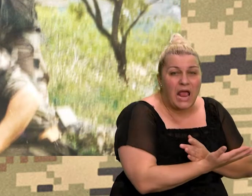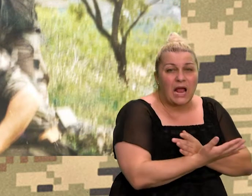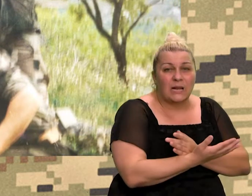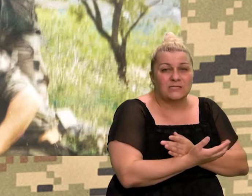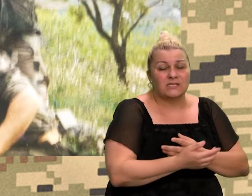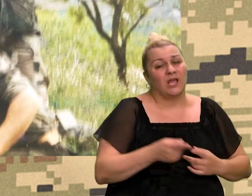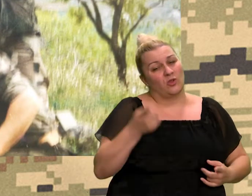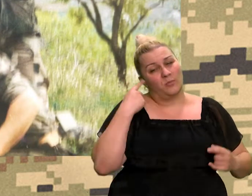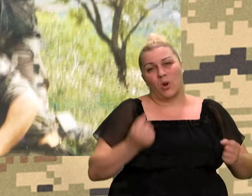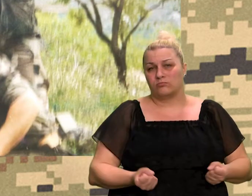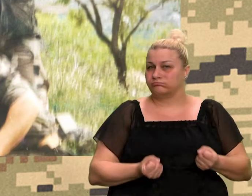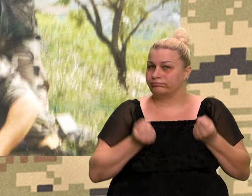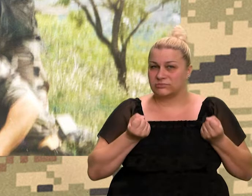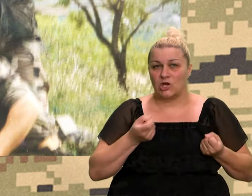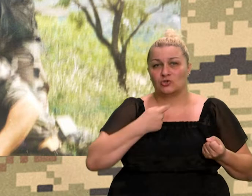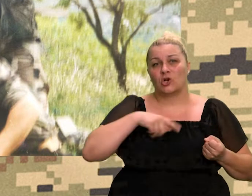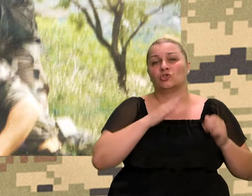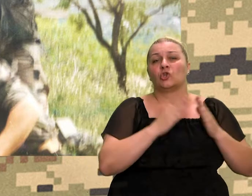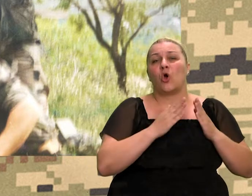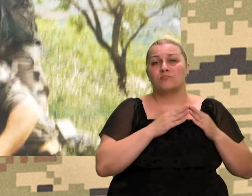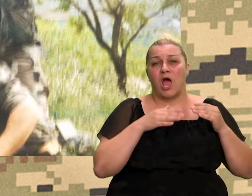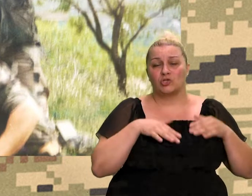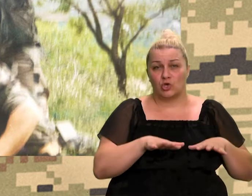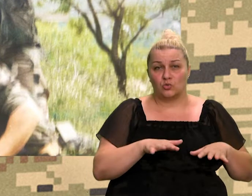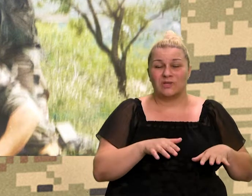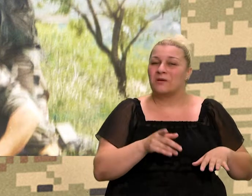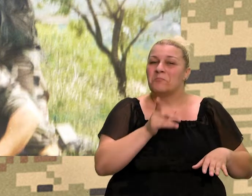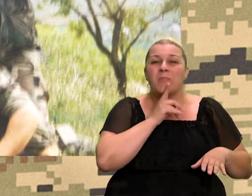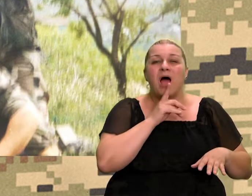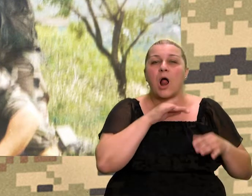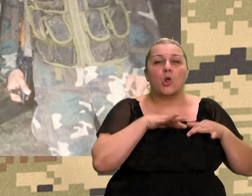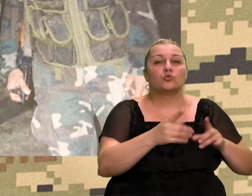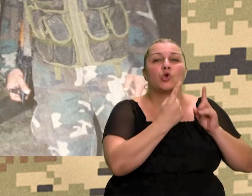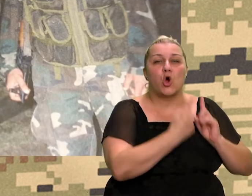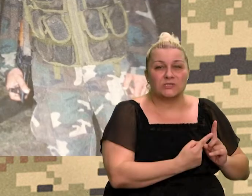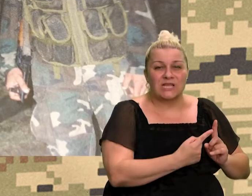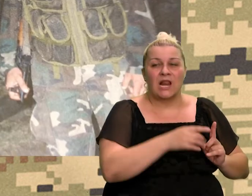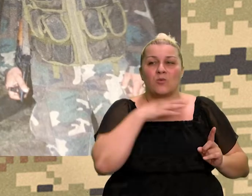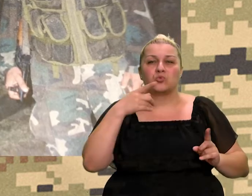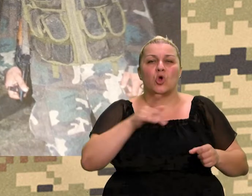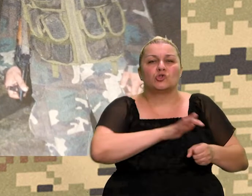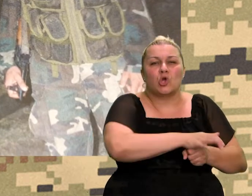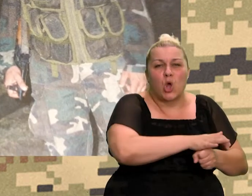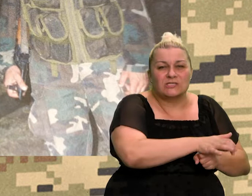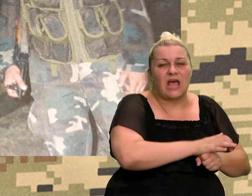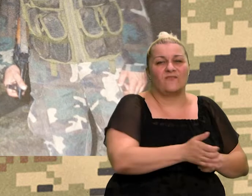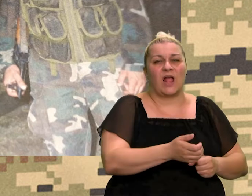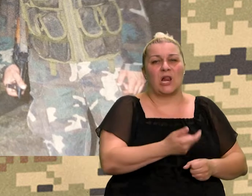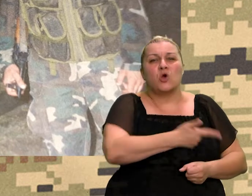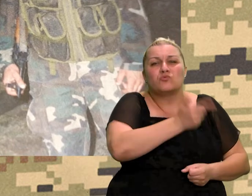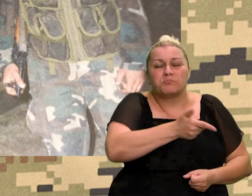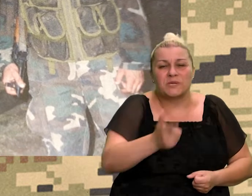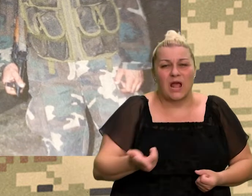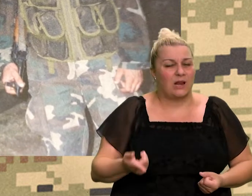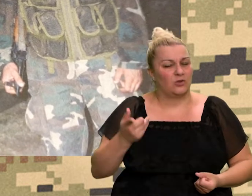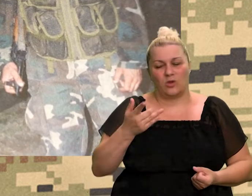stvari za naše domaće stanovništvo. Znači, vrlo mali broj je ljudi, oni su bili zlostavljani, ubijani. Mislim,